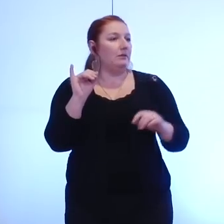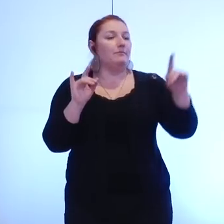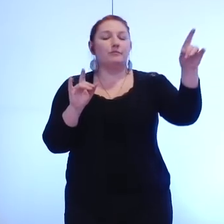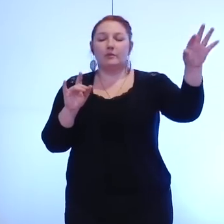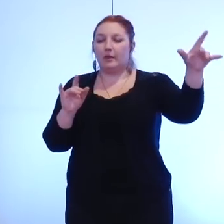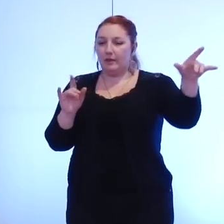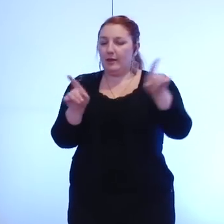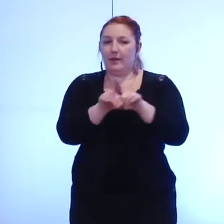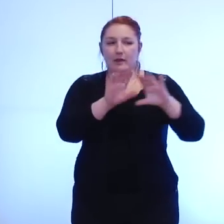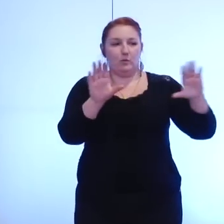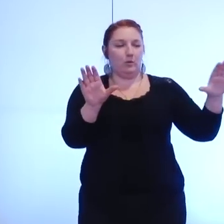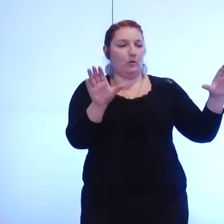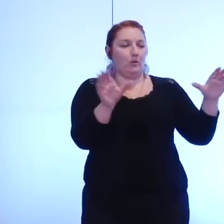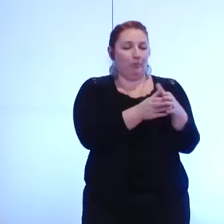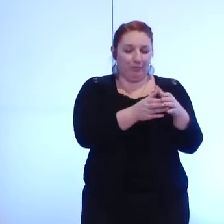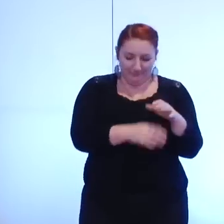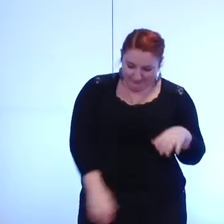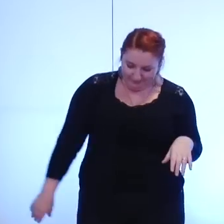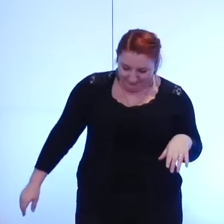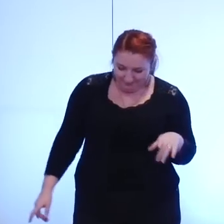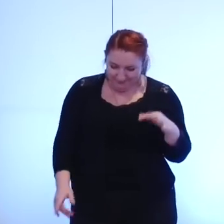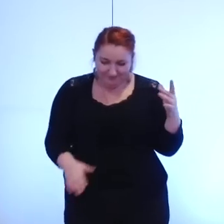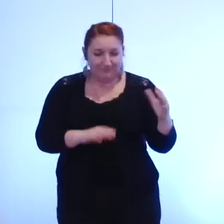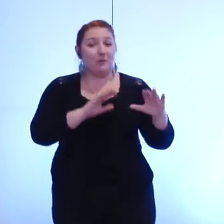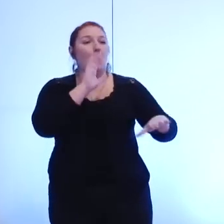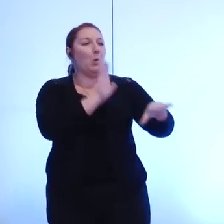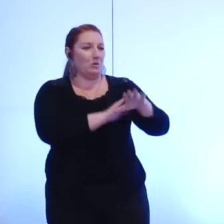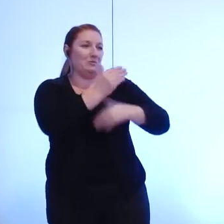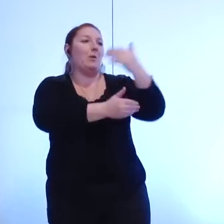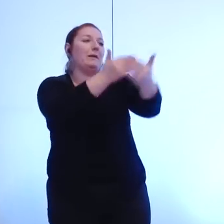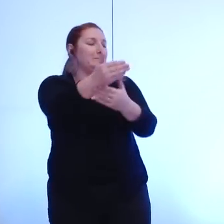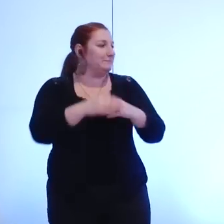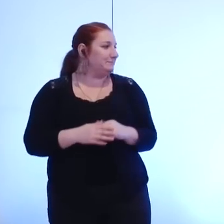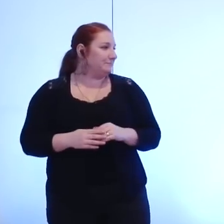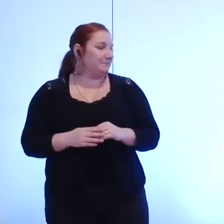groupe de gauche et de progrès